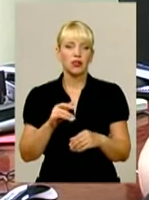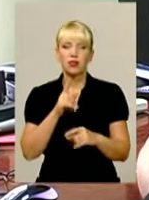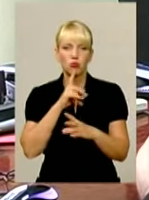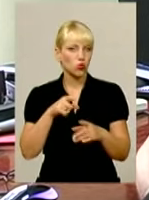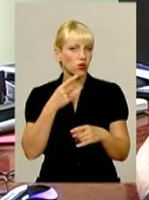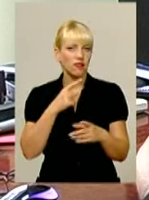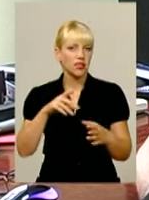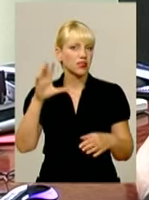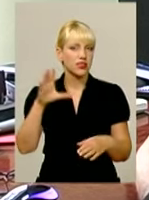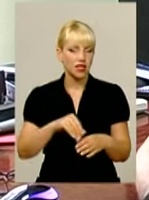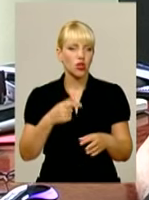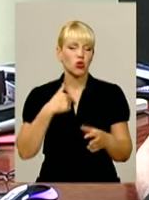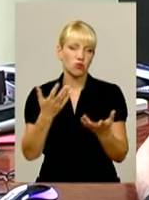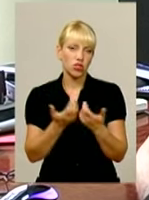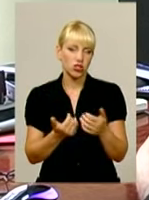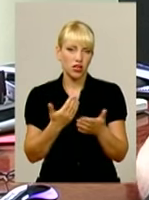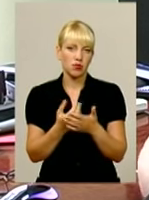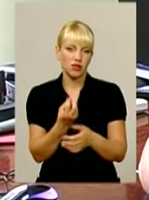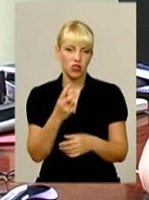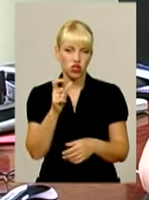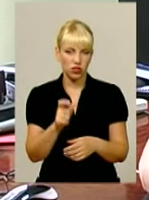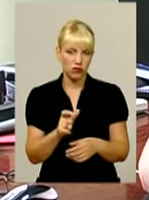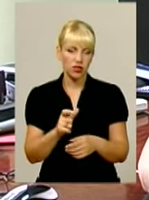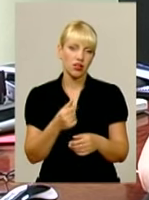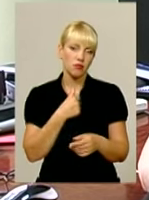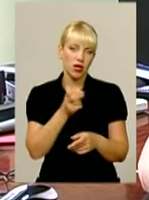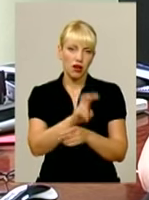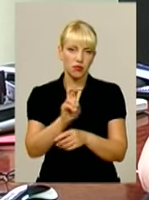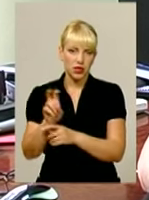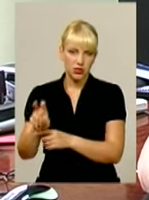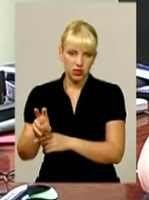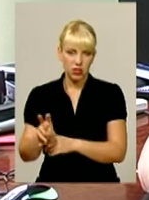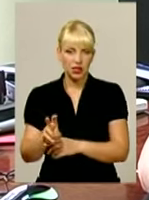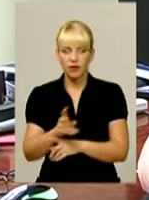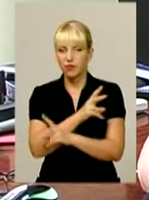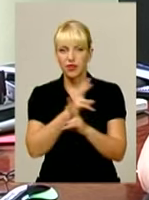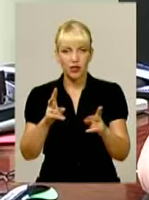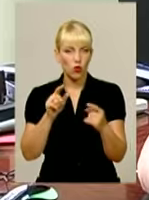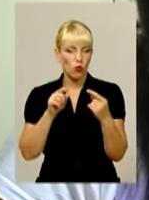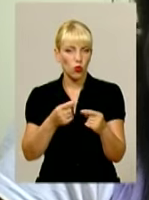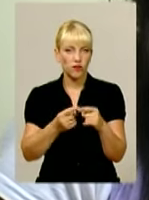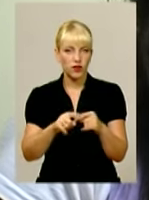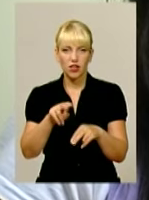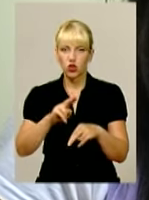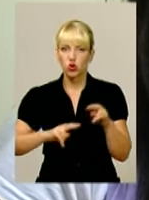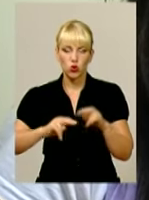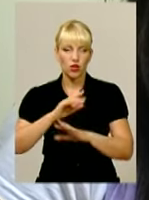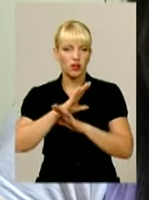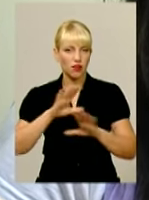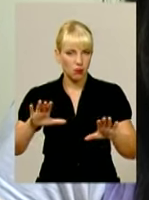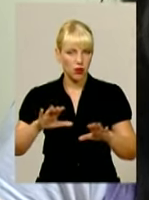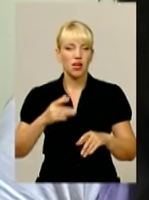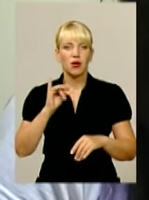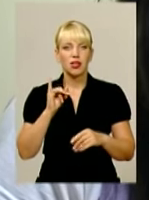перечисляти, ну, ми вважали, там чоловік 12, мабуть, кого ми обходили. Ніхто проти стрійки не був. Із